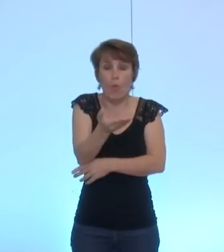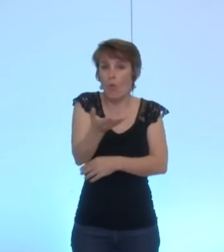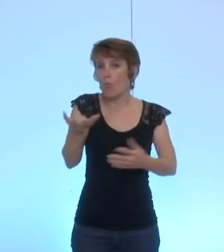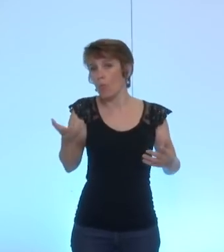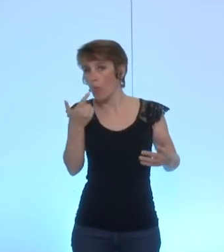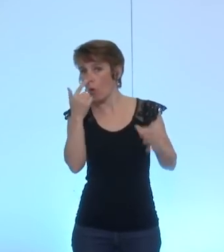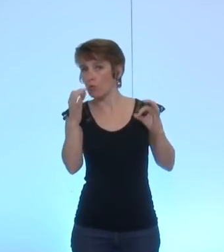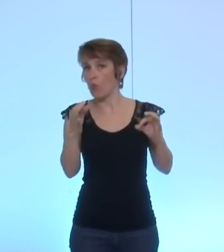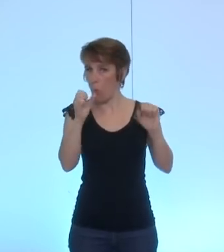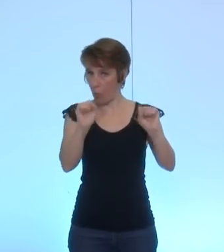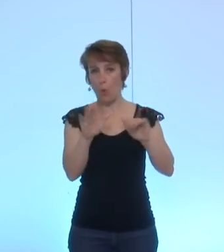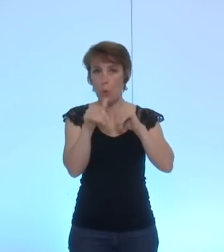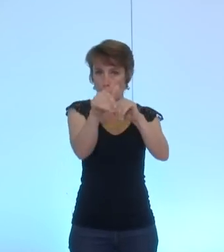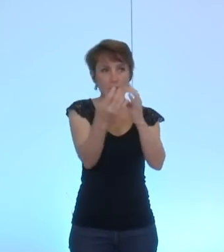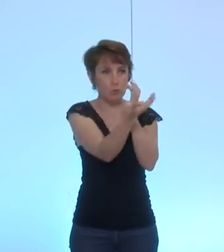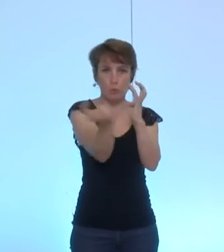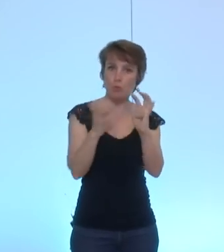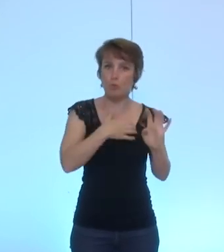à priori, que nous pouvons continuer ce conseil municipal.